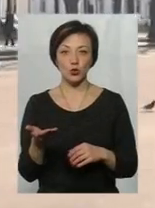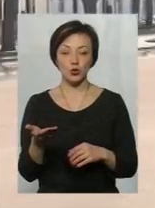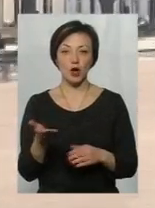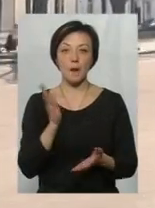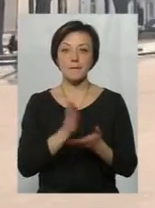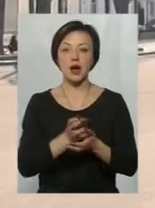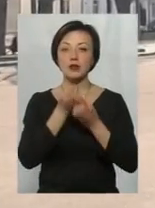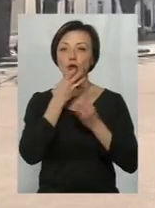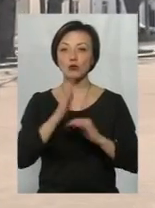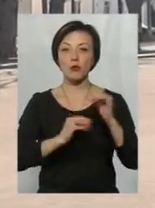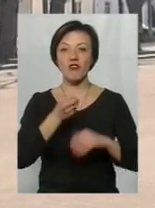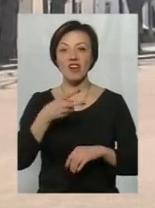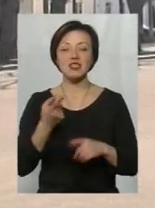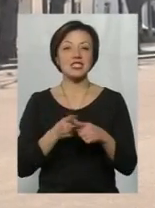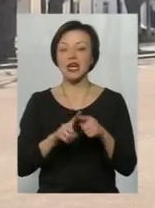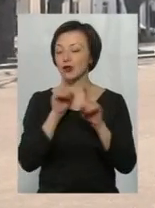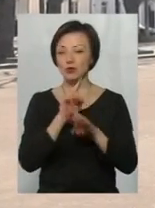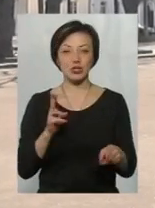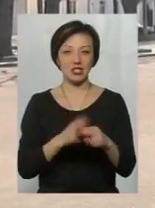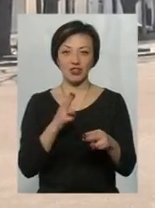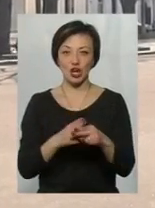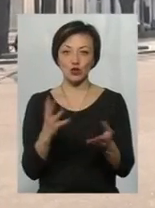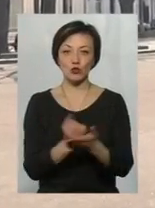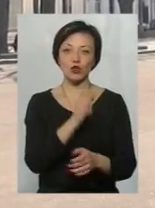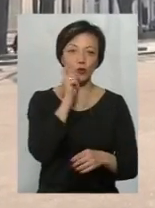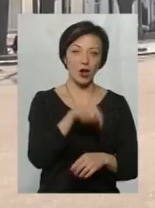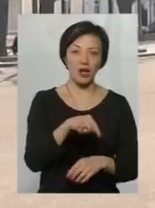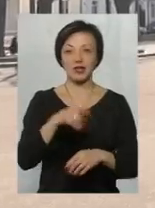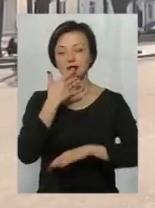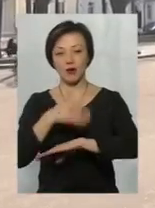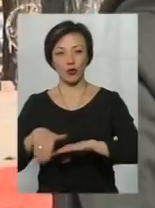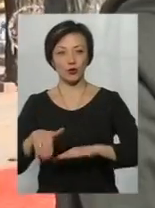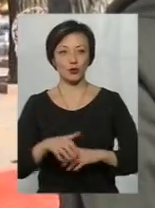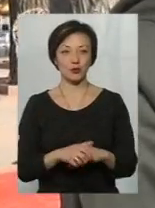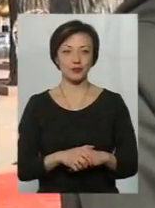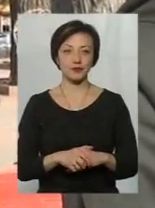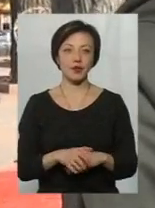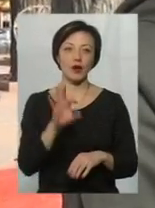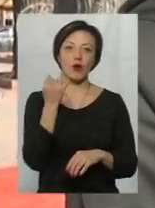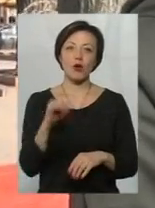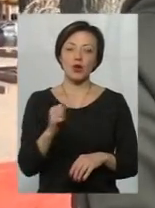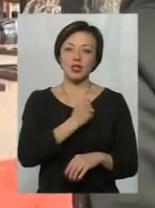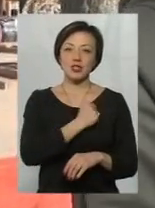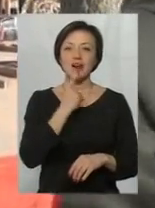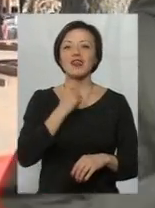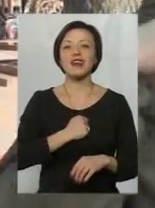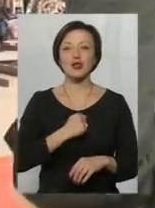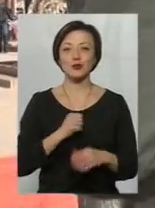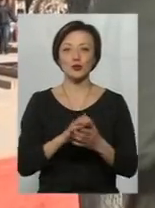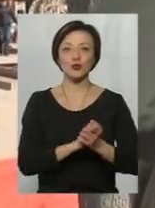мати хорошу професію, то це не буде заважати здобути і в Україні, і за кордоном. Ой, на жаль, у Радянському Союзі.